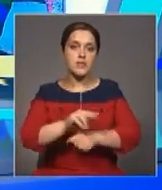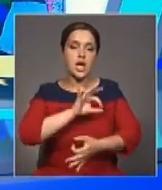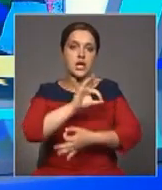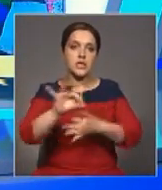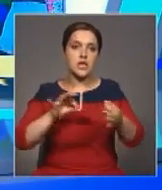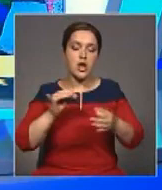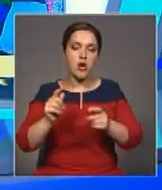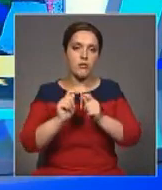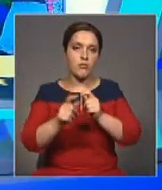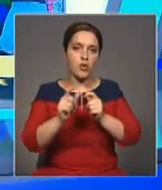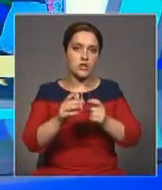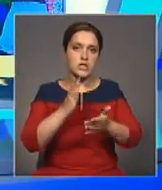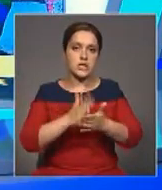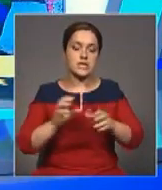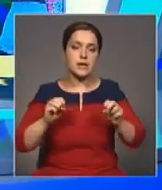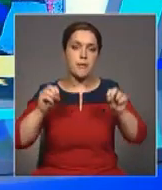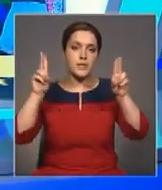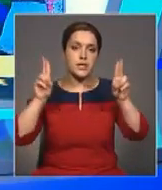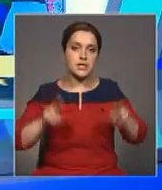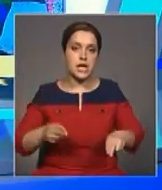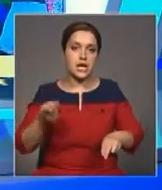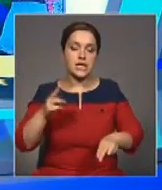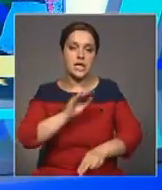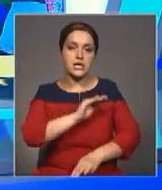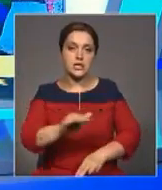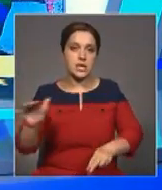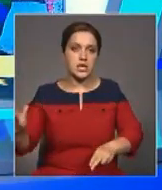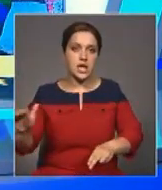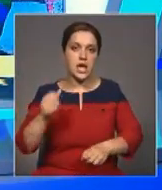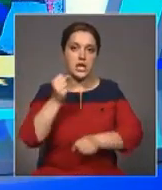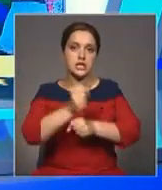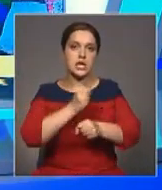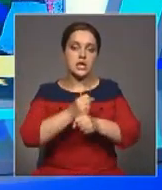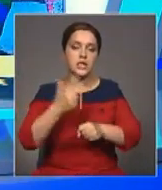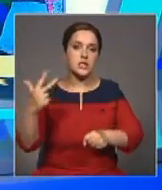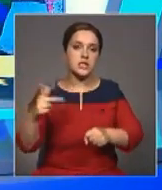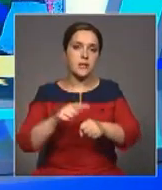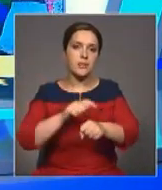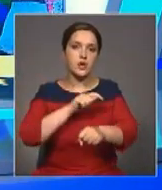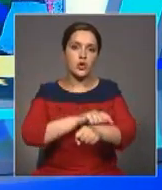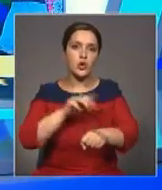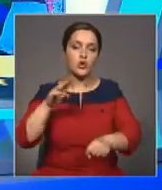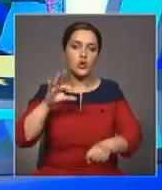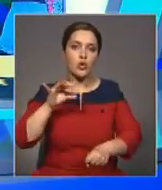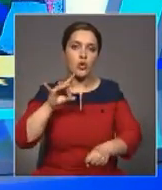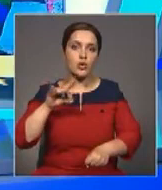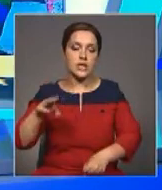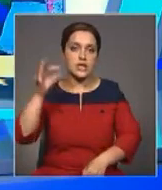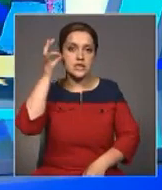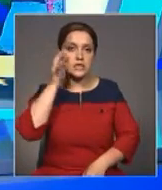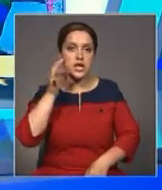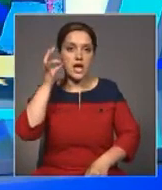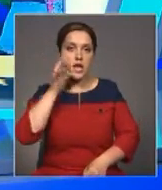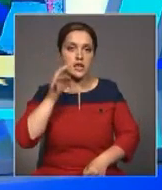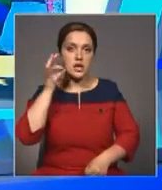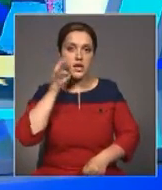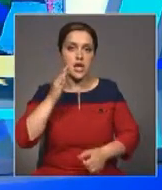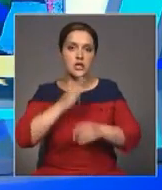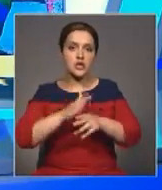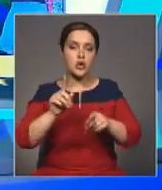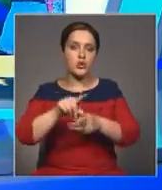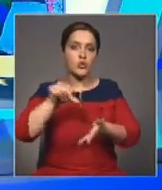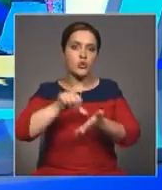спонсоры. Специально для виновников торжества испекли 30-метровый торт. Медовое счастье вместе с детьми разделили звезды